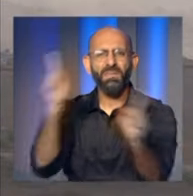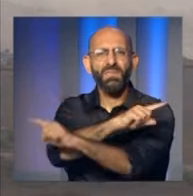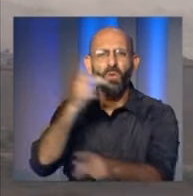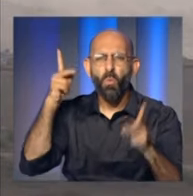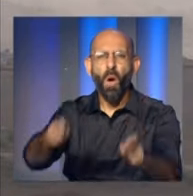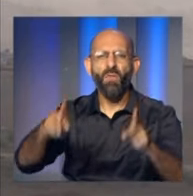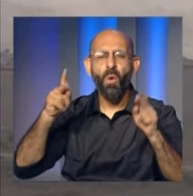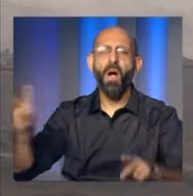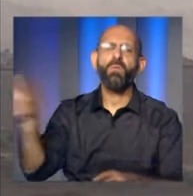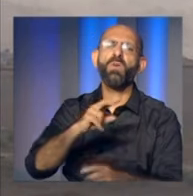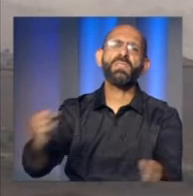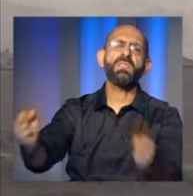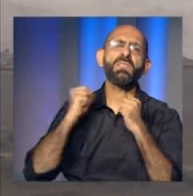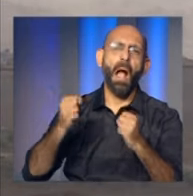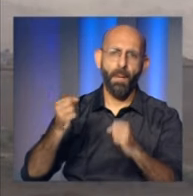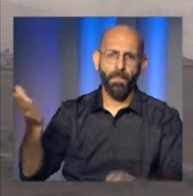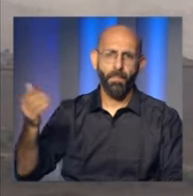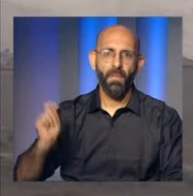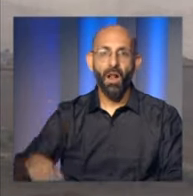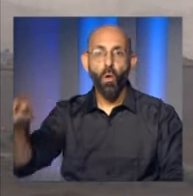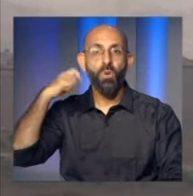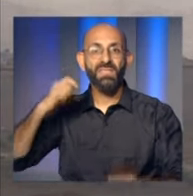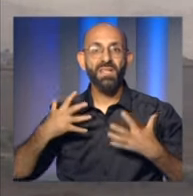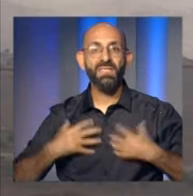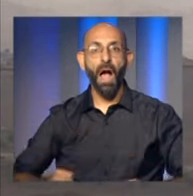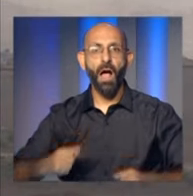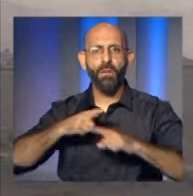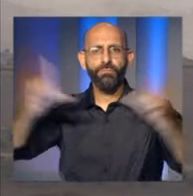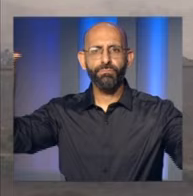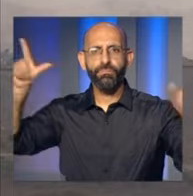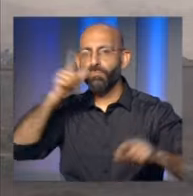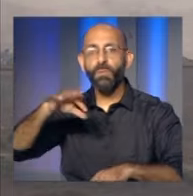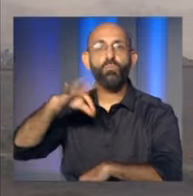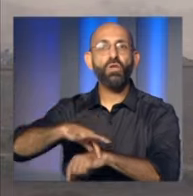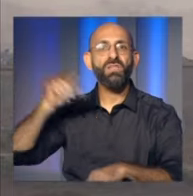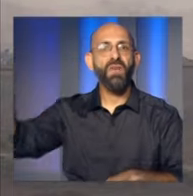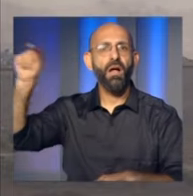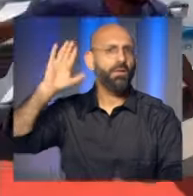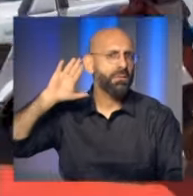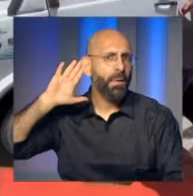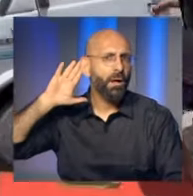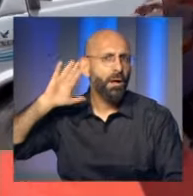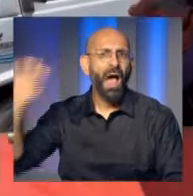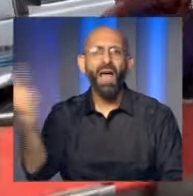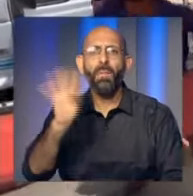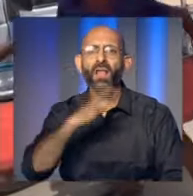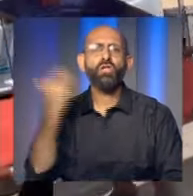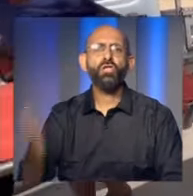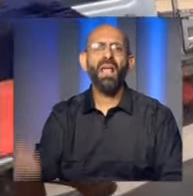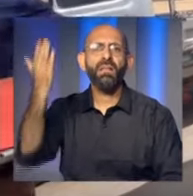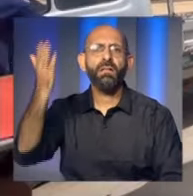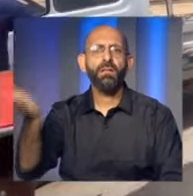النار وإبرامي صفقة تبادل للأسرة ميدانيا أعلنت وزارة الصحة في القطاع أنه وصل إلى